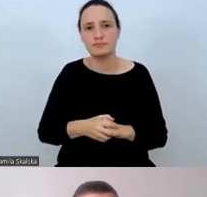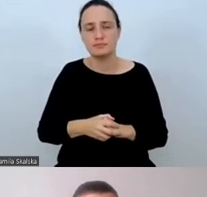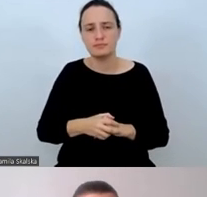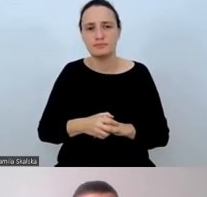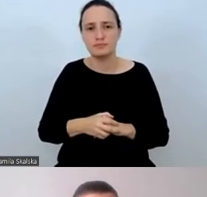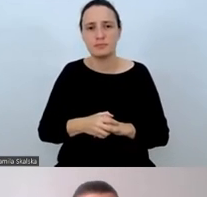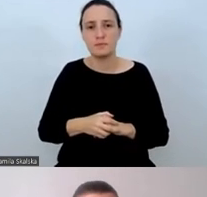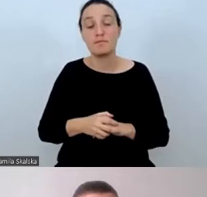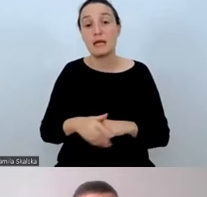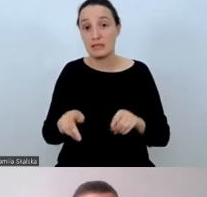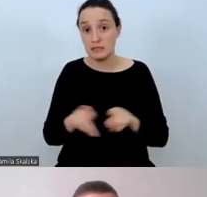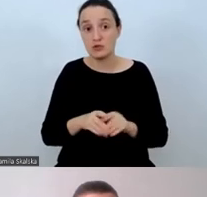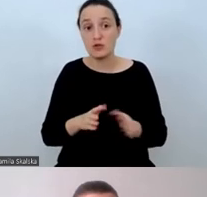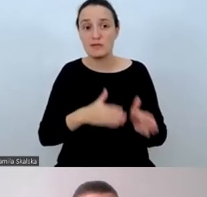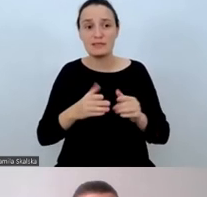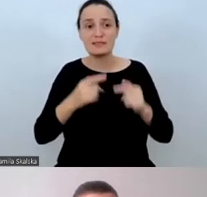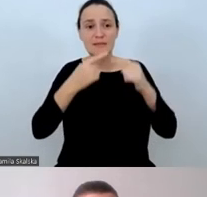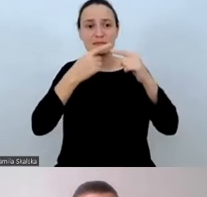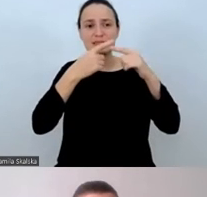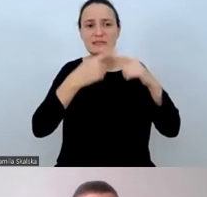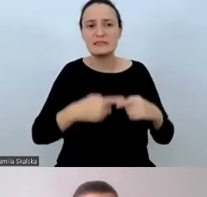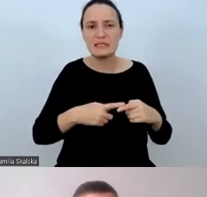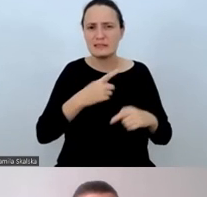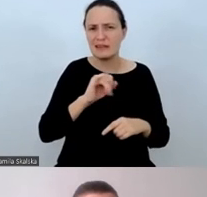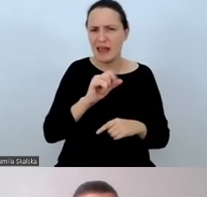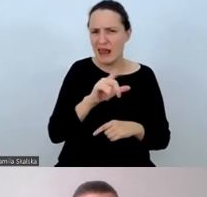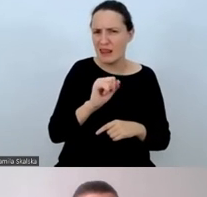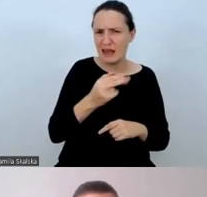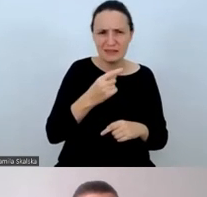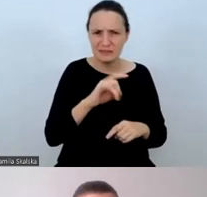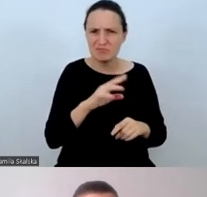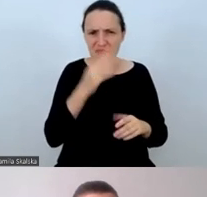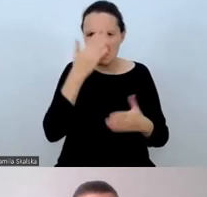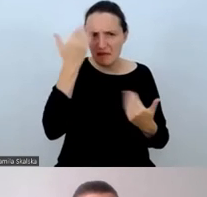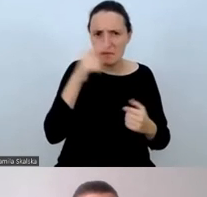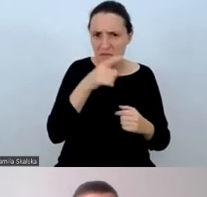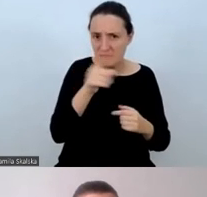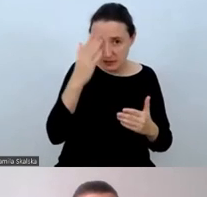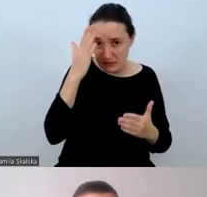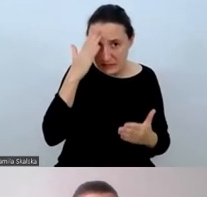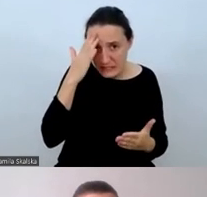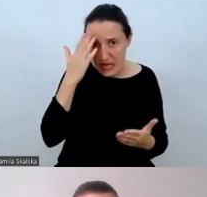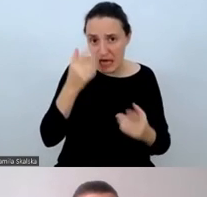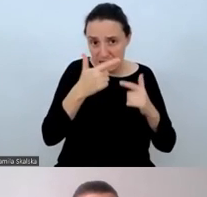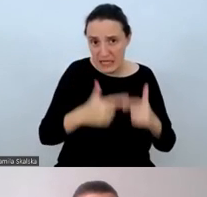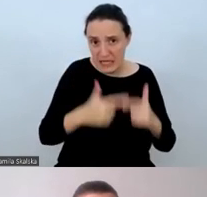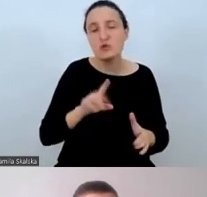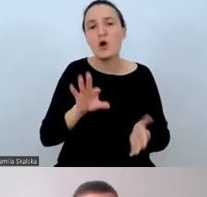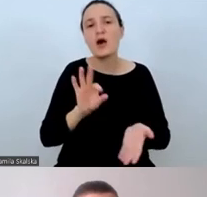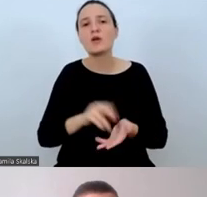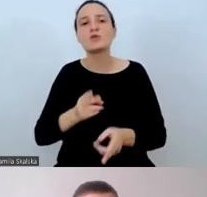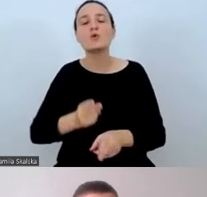Używaliśmy również testu Dialang, nie wiem, czy Państwo znają ten test. Jest to urzędowy